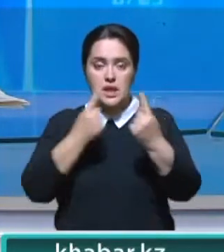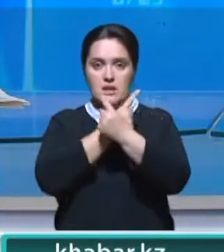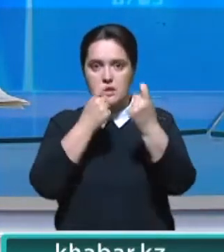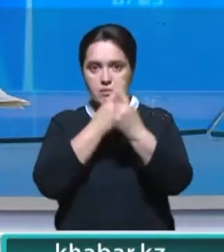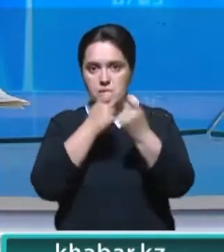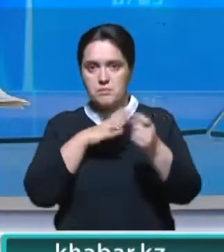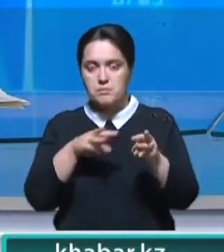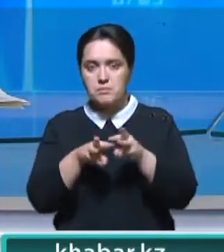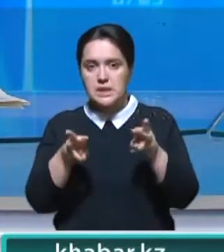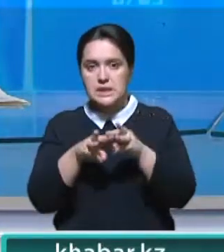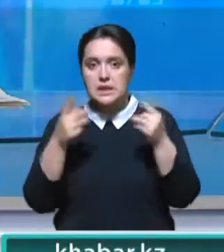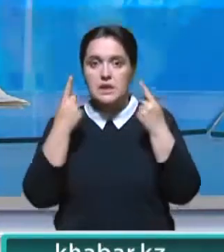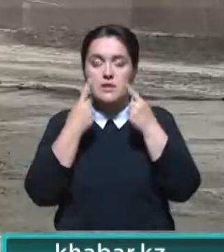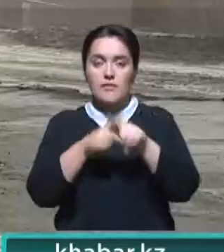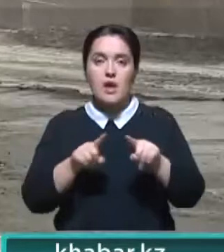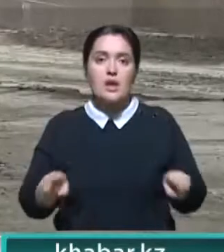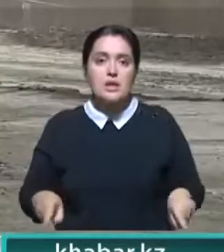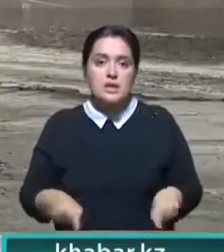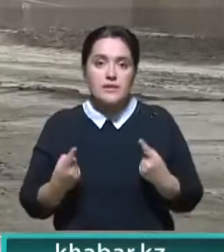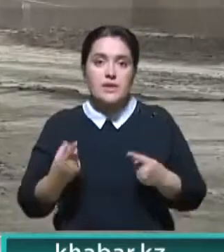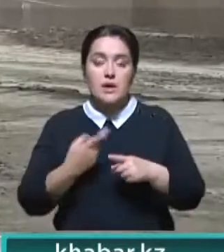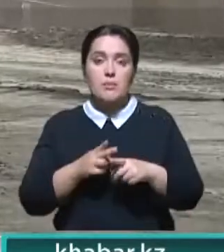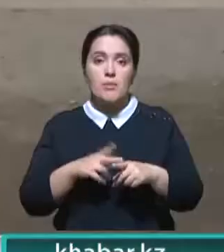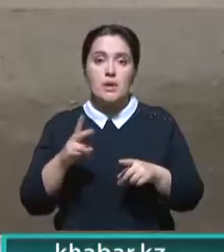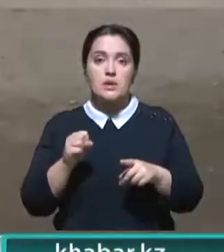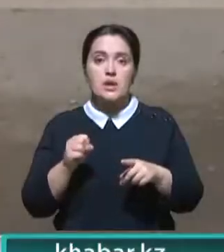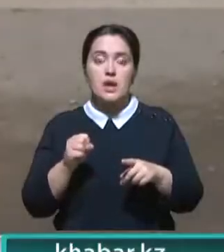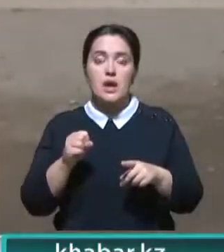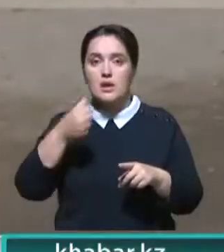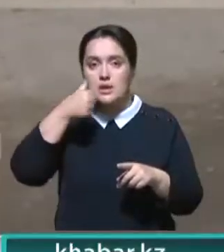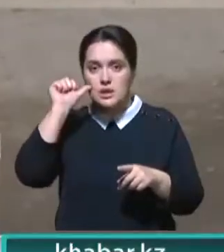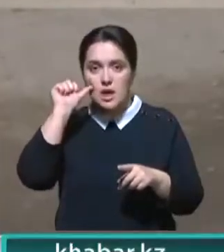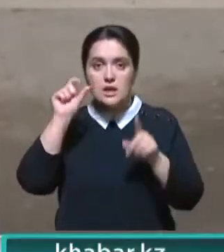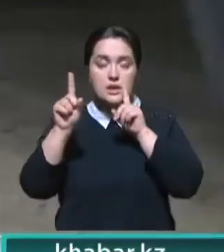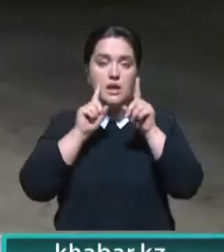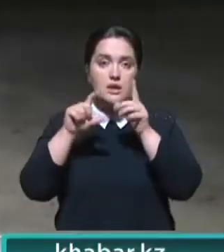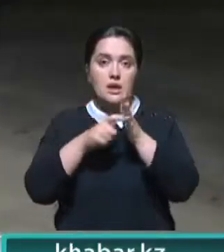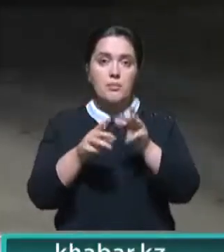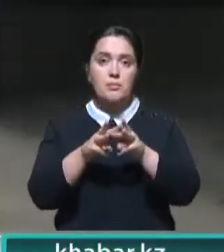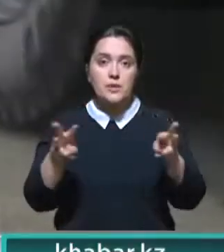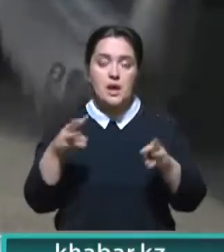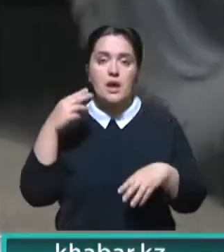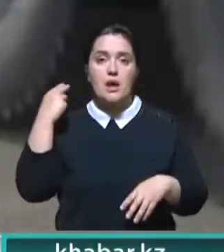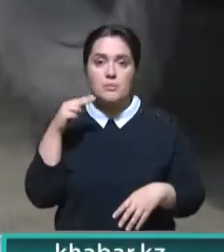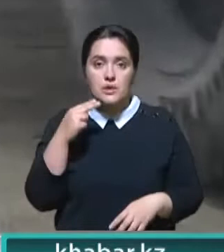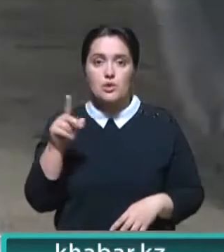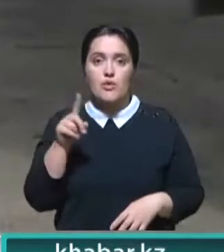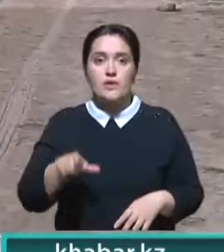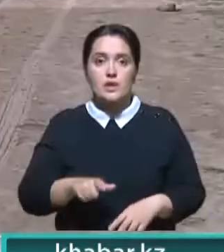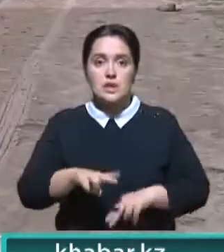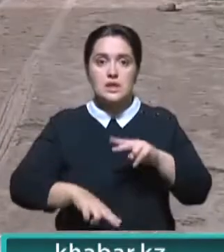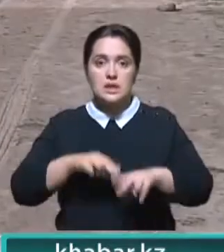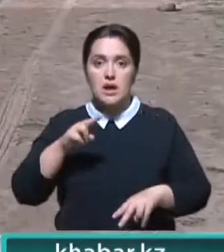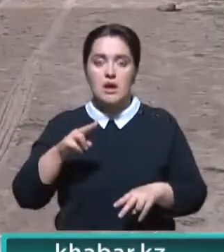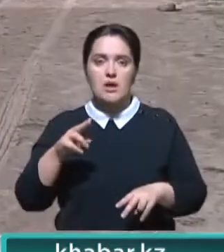расследовании сообщил министр индустрии и инфраструктурного развития. Напомню, накануне на расширенном заседании Кабмина Касымжимар Тукаев заявил, что в